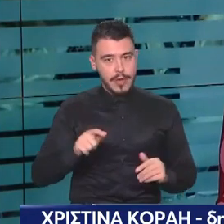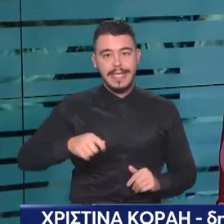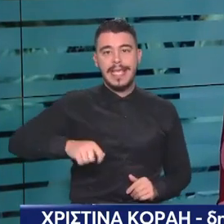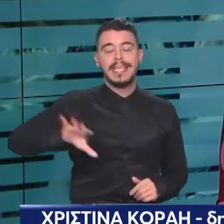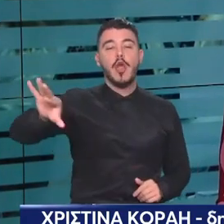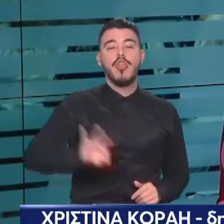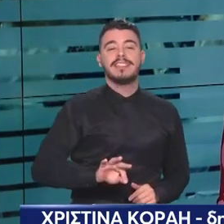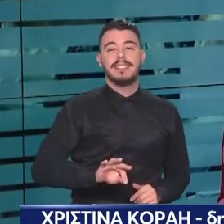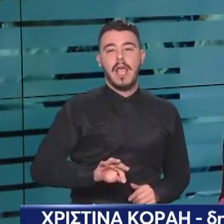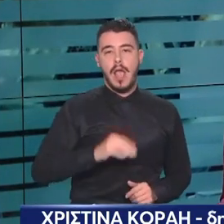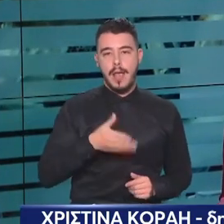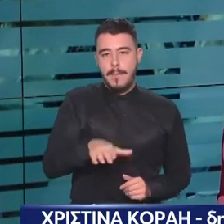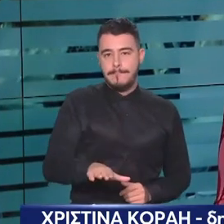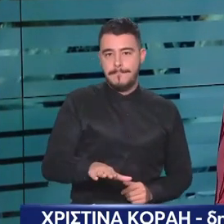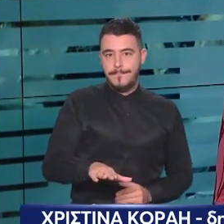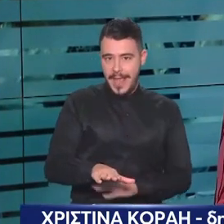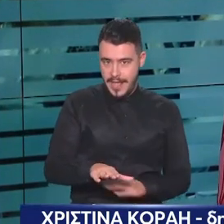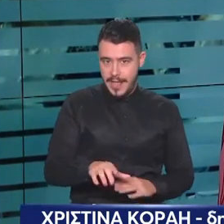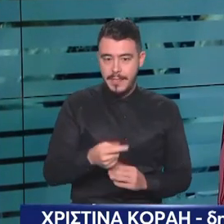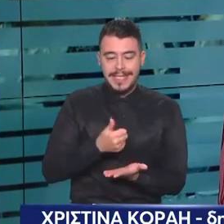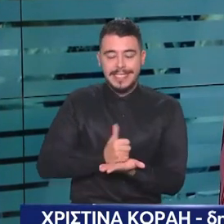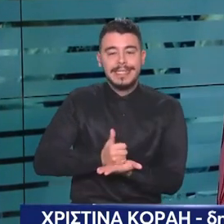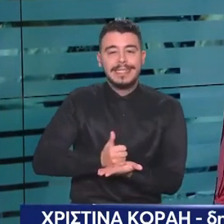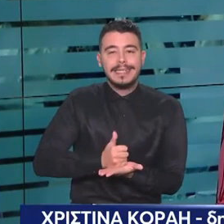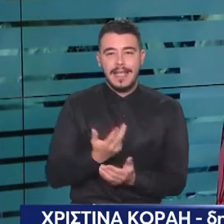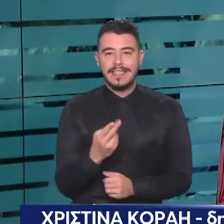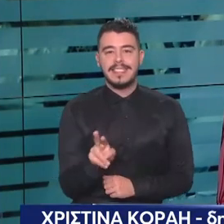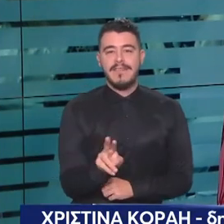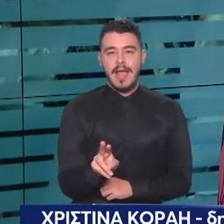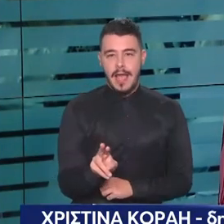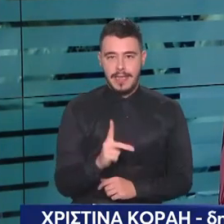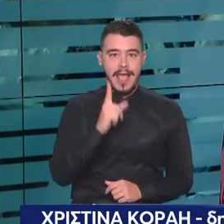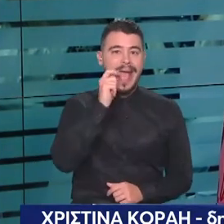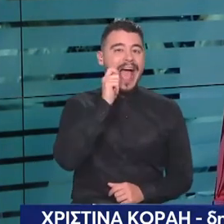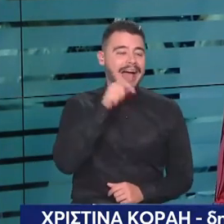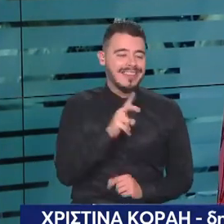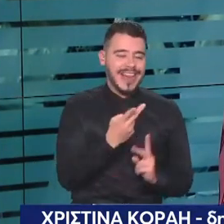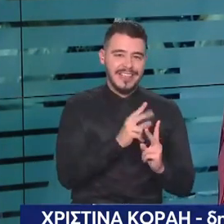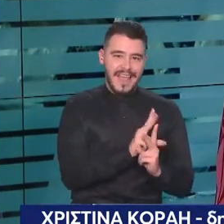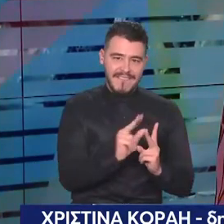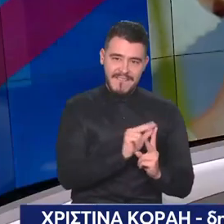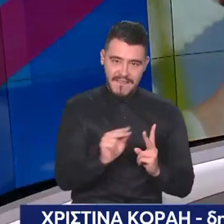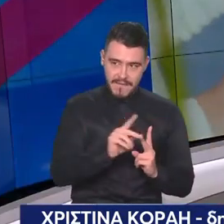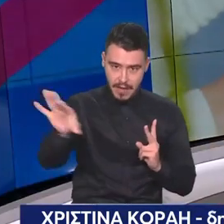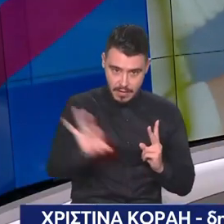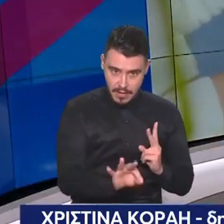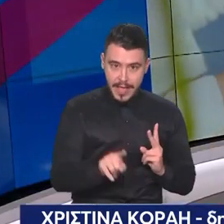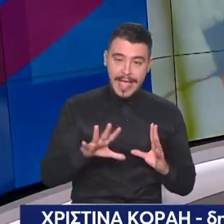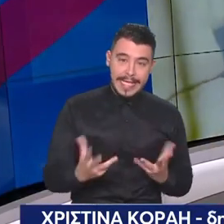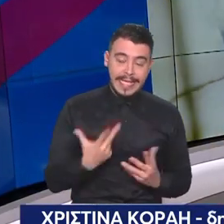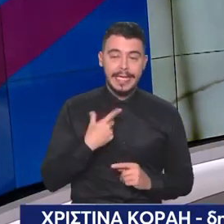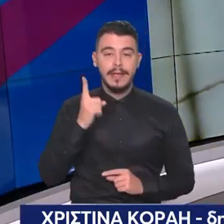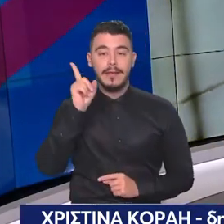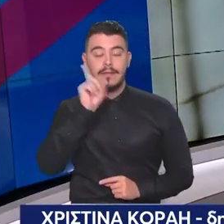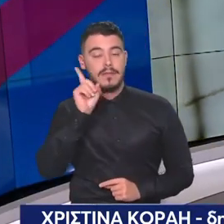παιδιών για τα ομόφυλα ζευγάρια. Υιοθεσία. Θα είναι μόνο υιοθεσία. Γιατί. Όχι με παρένθετη